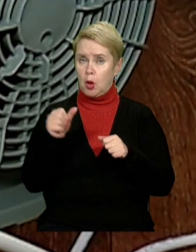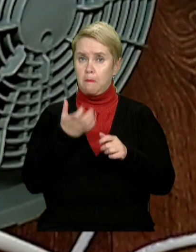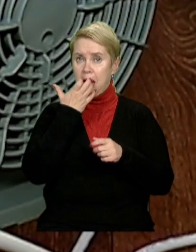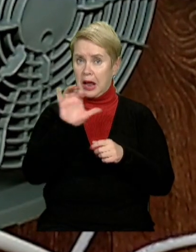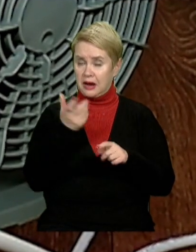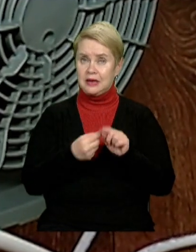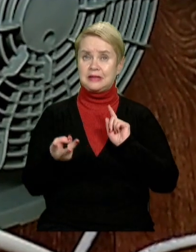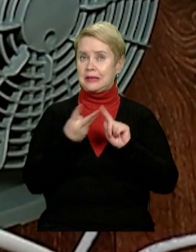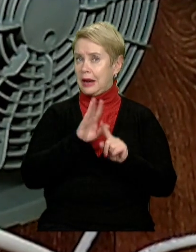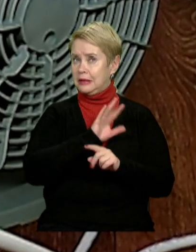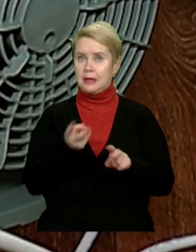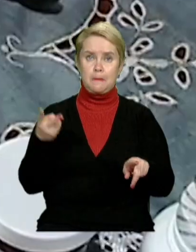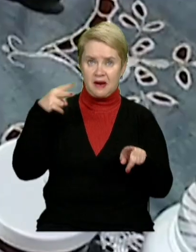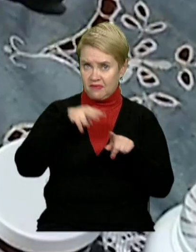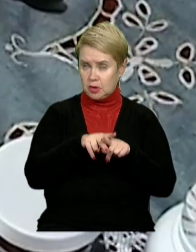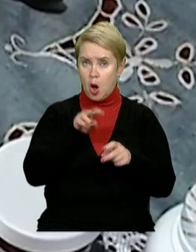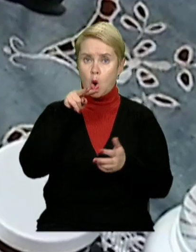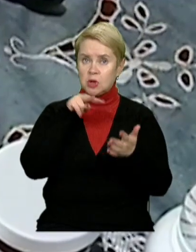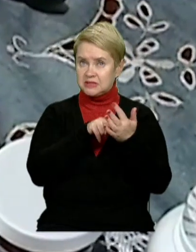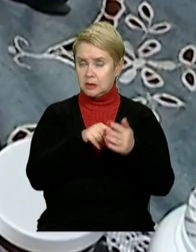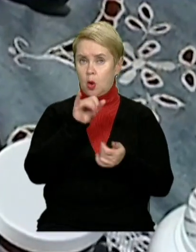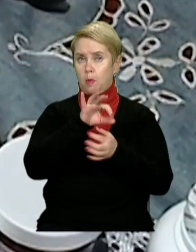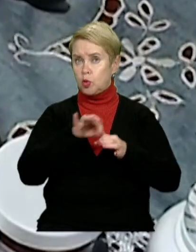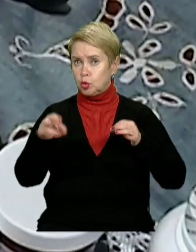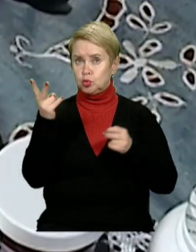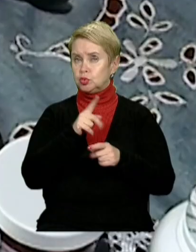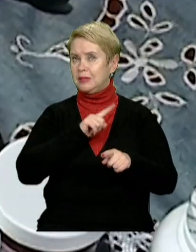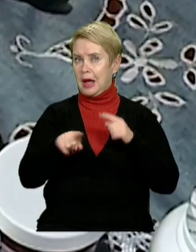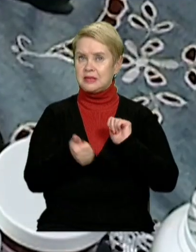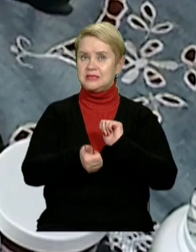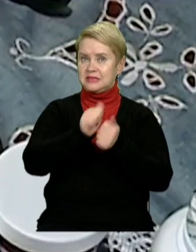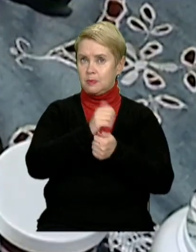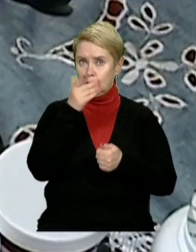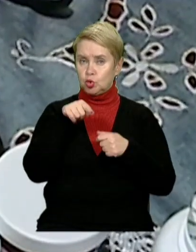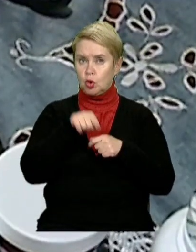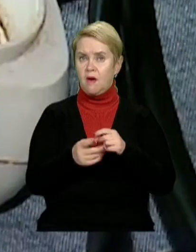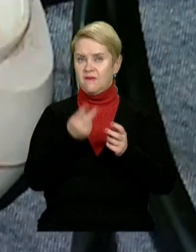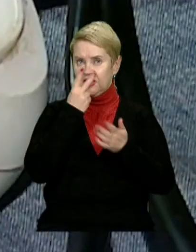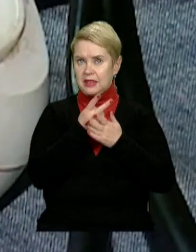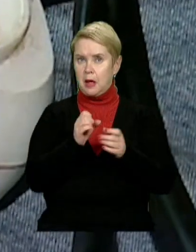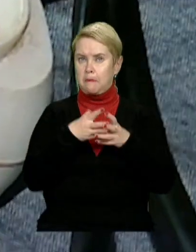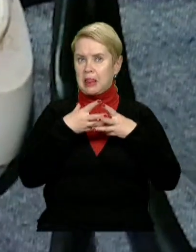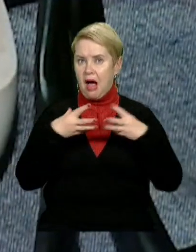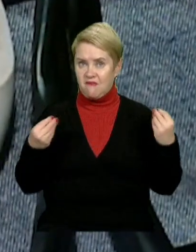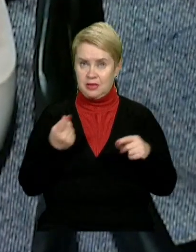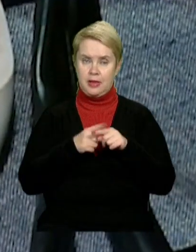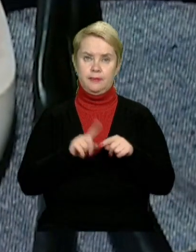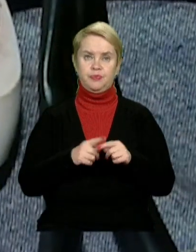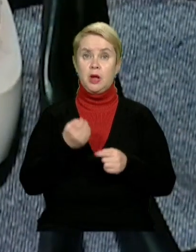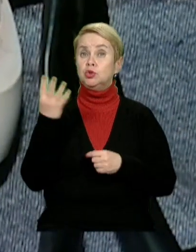перегріву. Третє – не перевантажувати розетки. Подовжувач треба негайно замінити, якщо на ньому видно сліди плавлення.